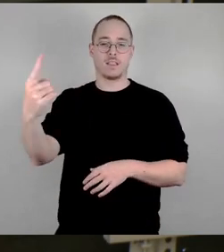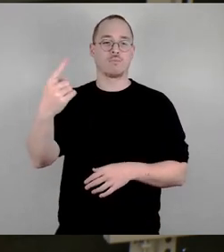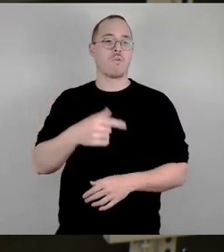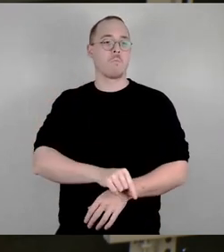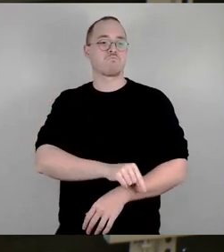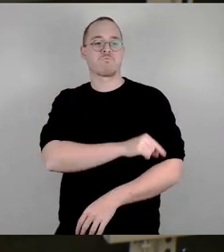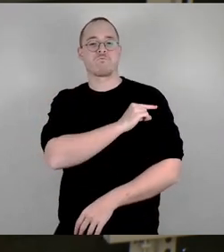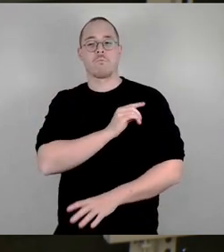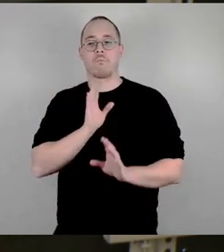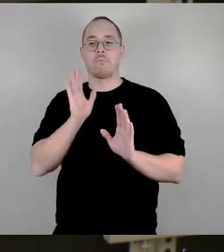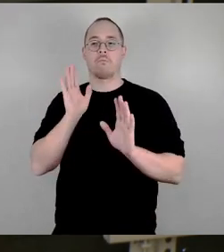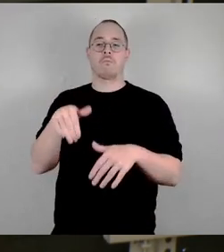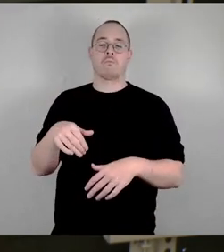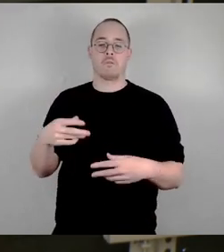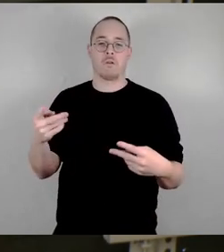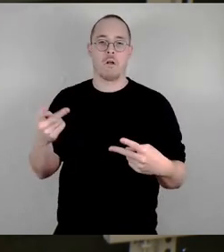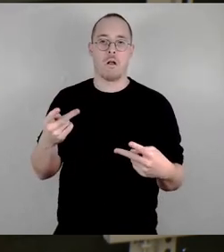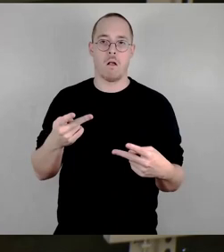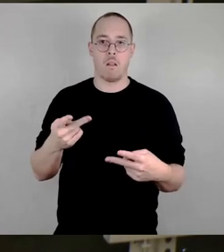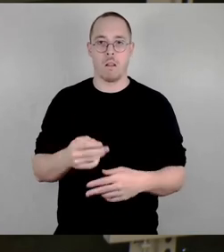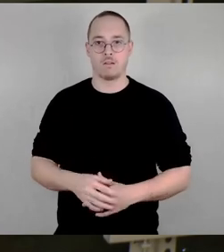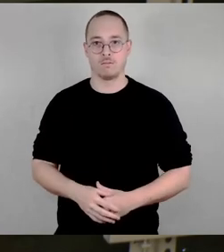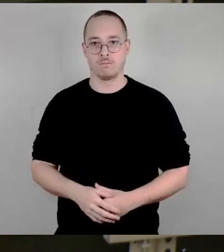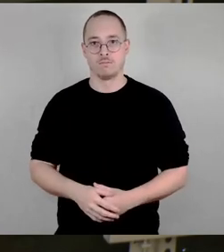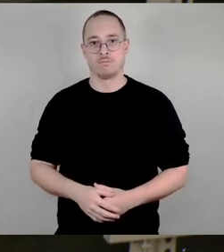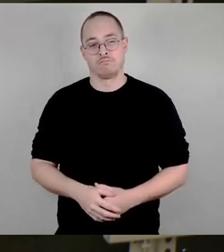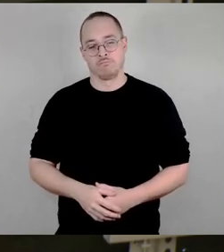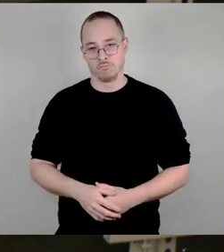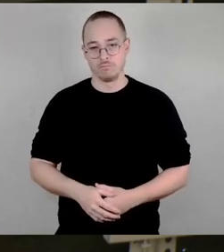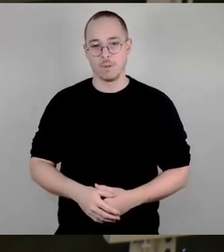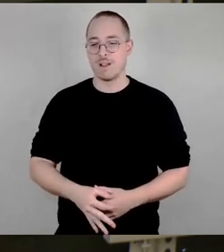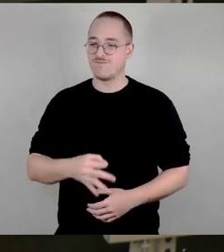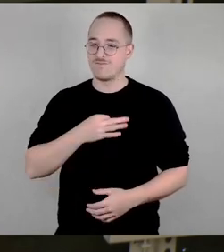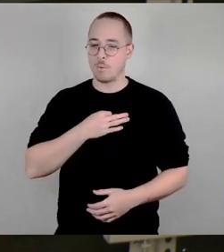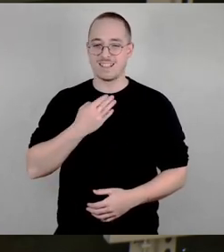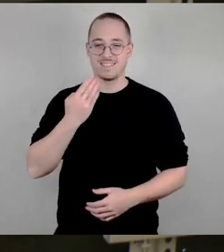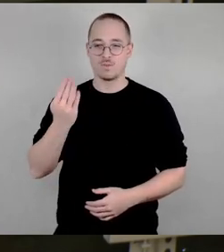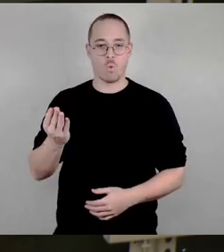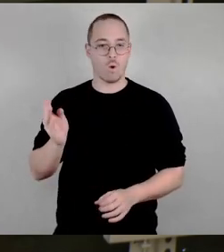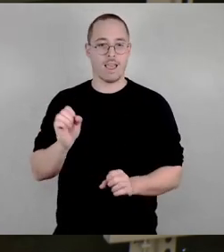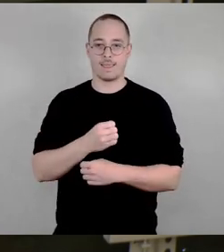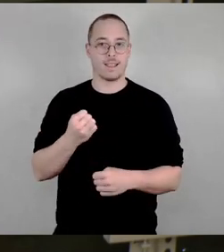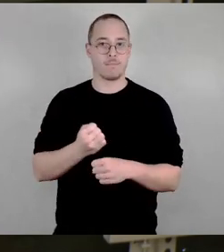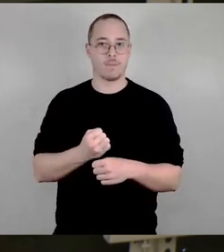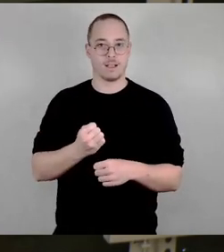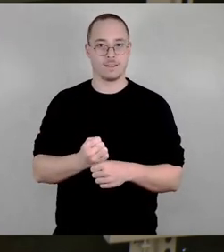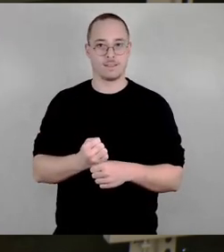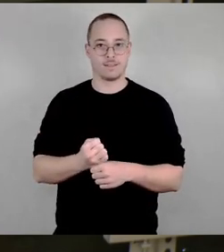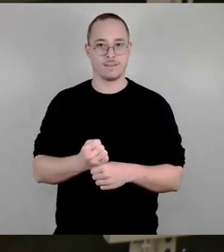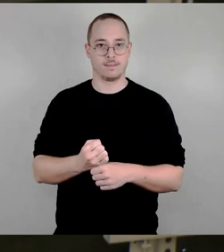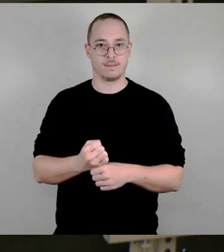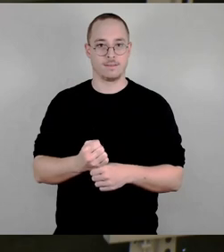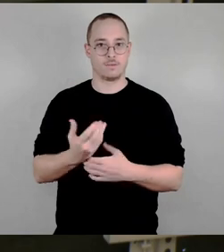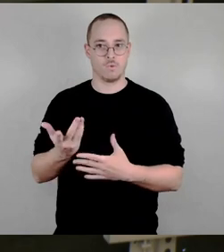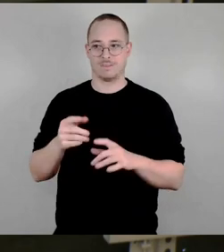wirklich hart gesotten. Aber ich finde, es muss, es hatte ja vor allem auch mit dem Thema wirklich